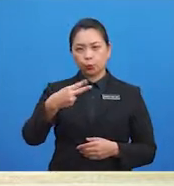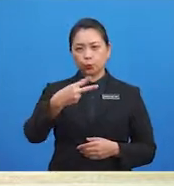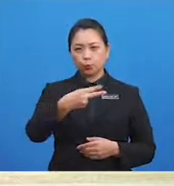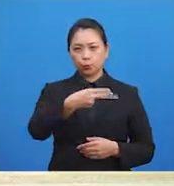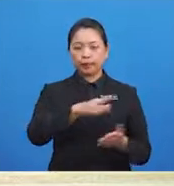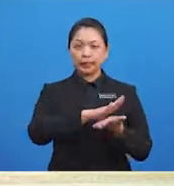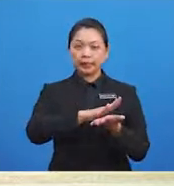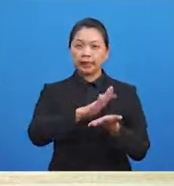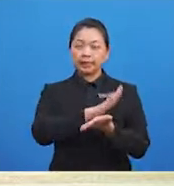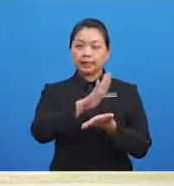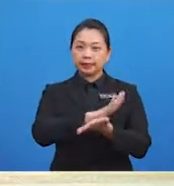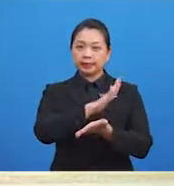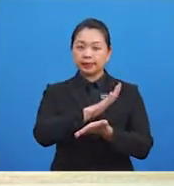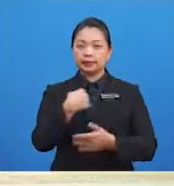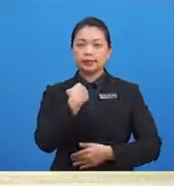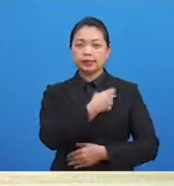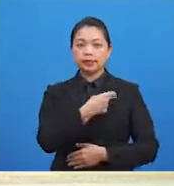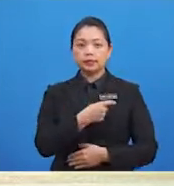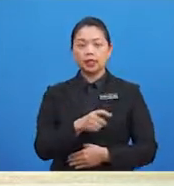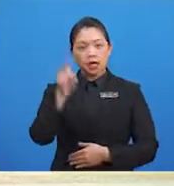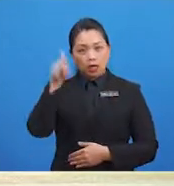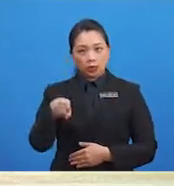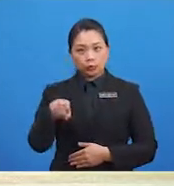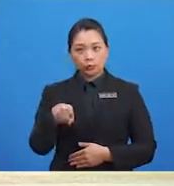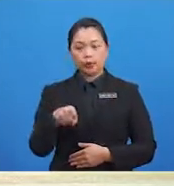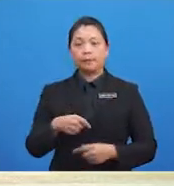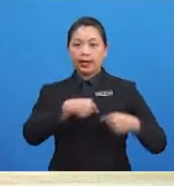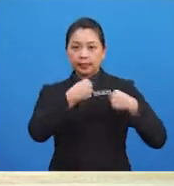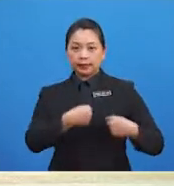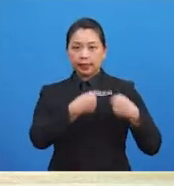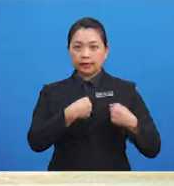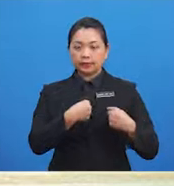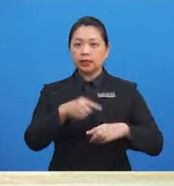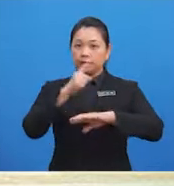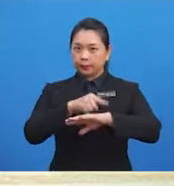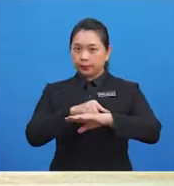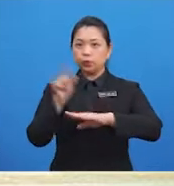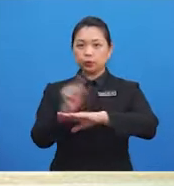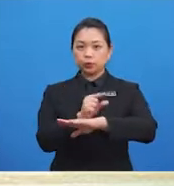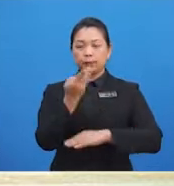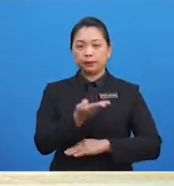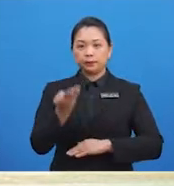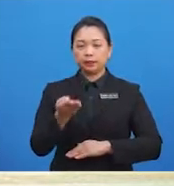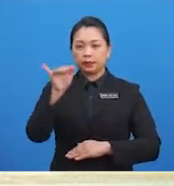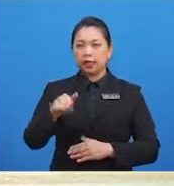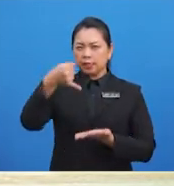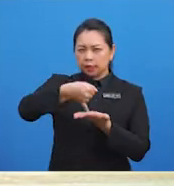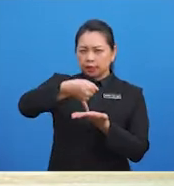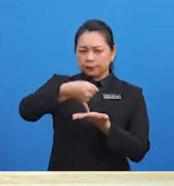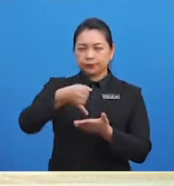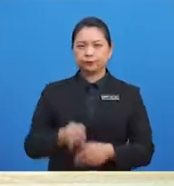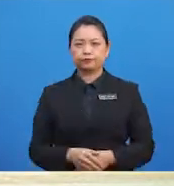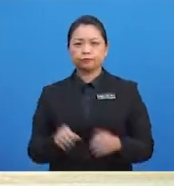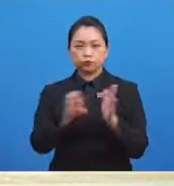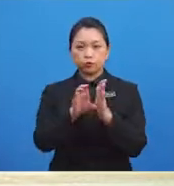-benda tajam Seperti pisau dan gunting Lihat gambar ini pula Eh,